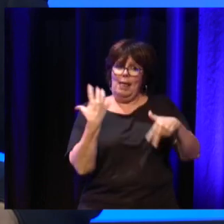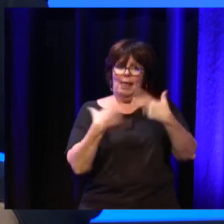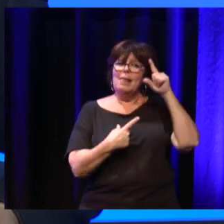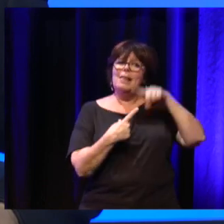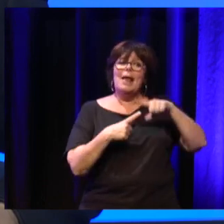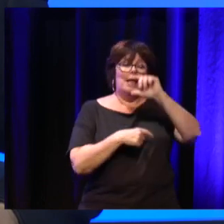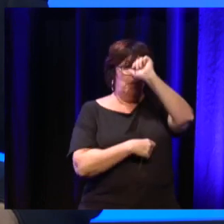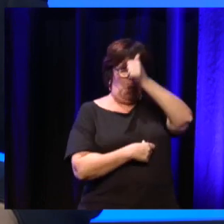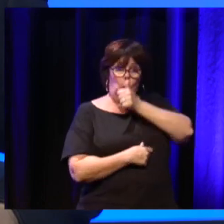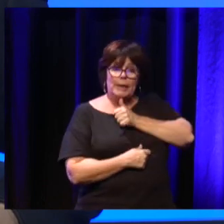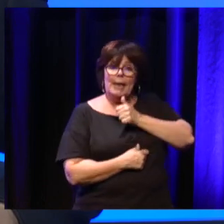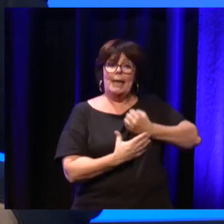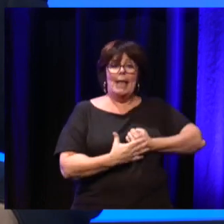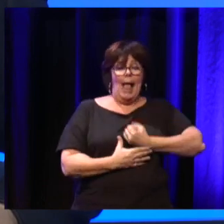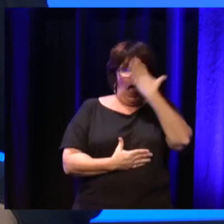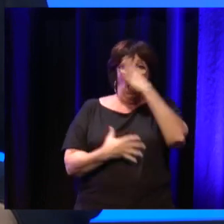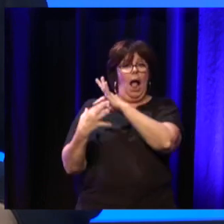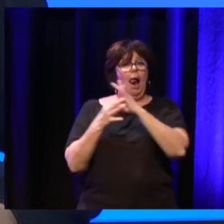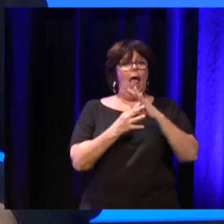et l'art et Alzheimer.